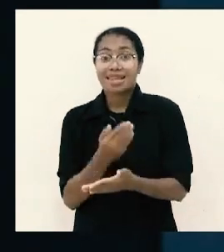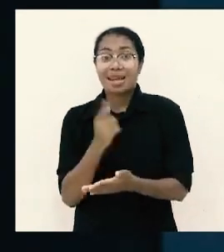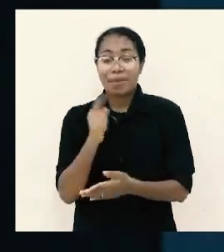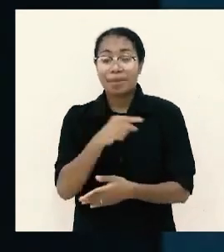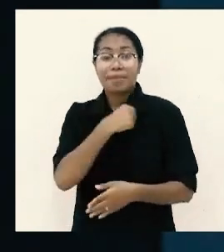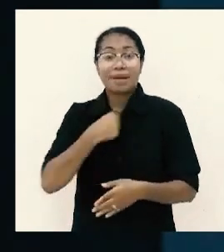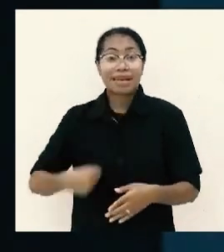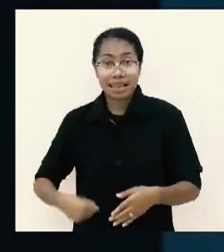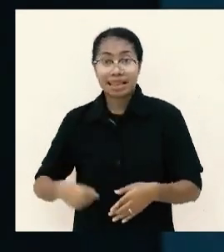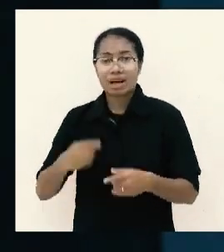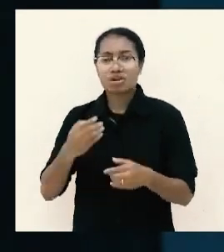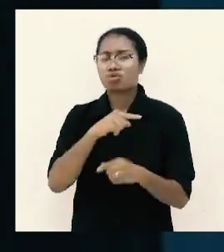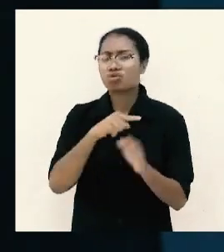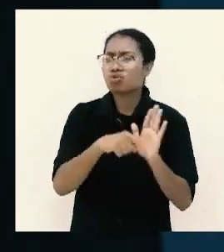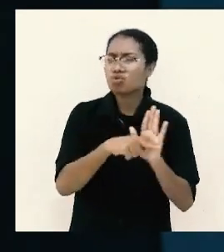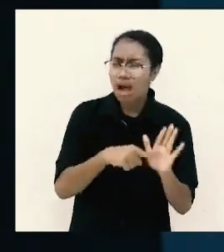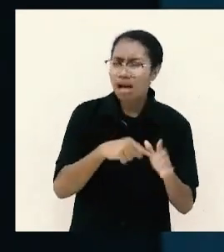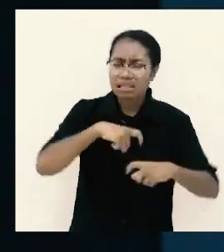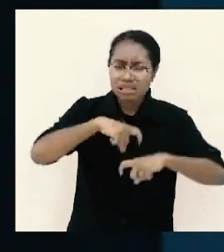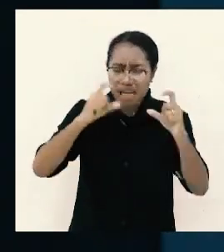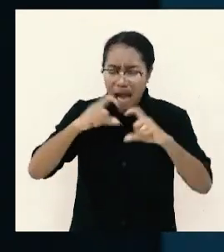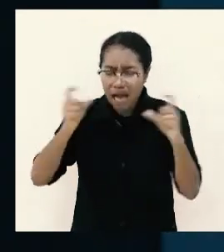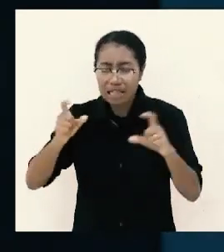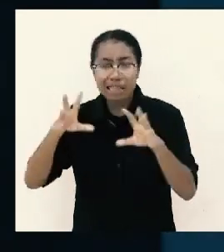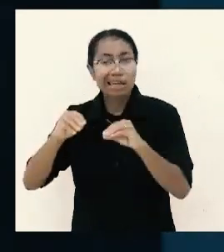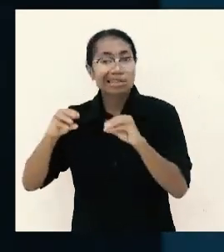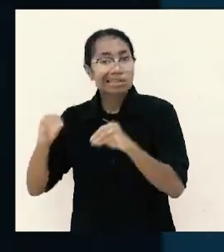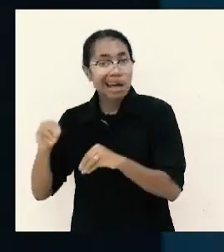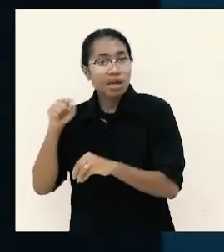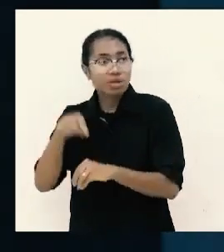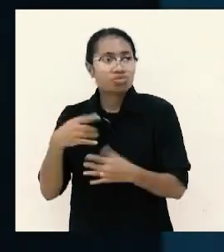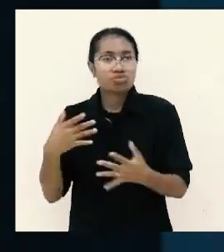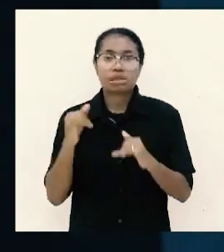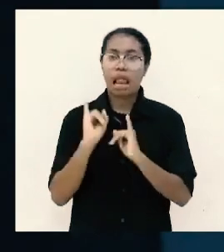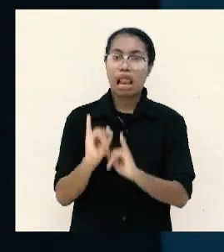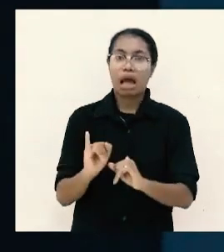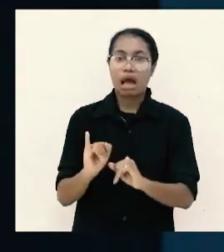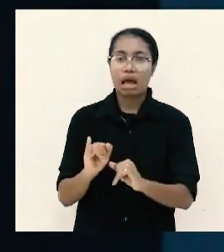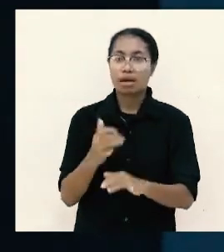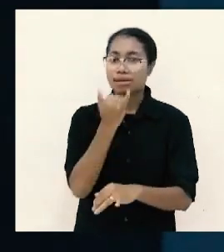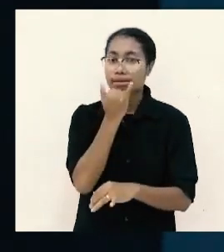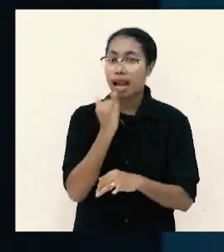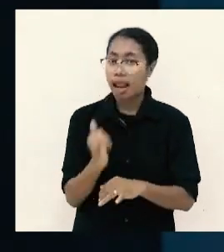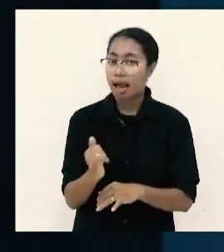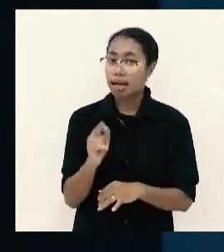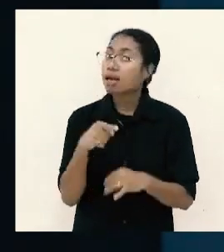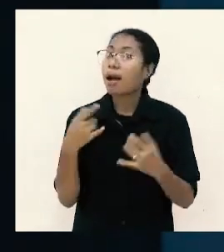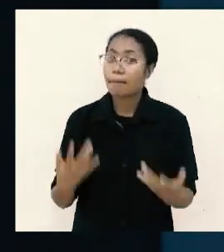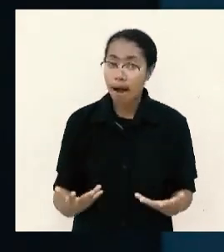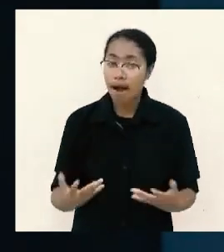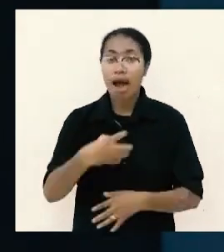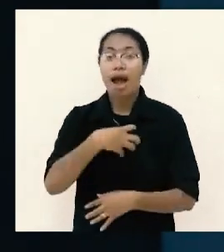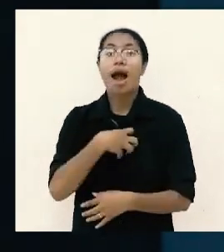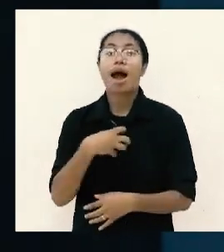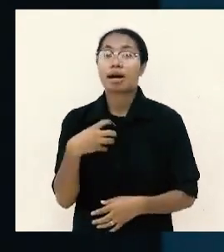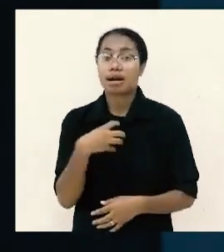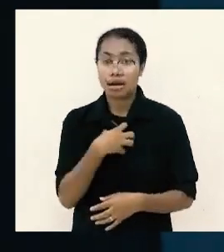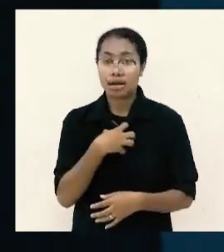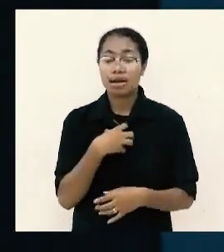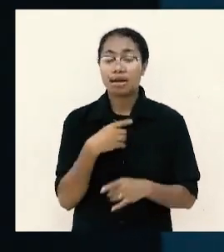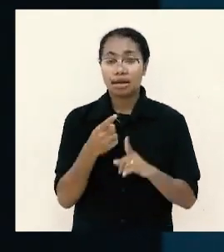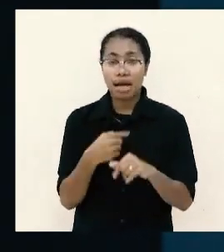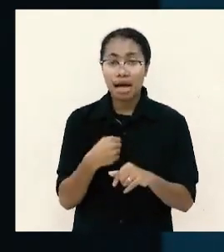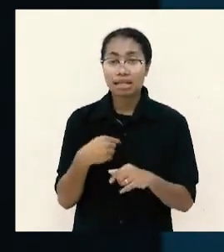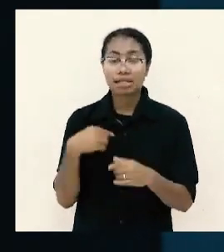hamba Tuhan kekurangan cari kerja di tempat lain itu sesuatu yang salah karena itu hak dari